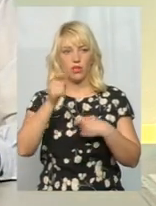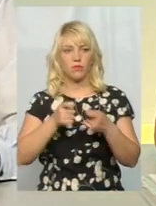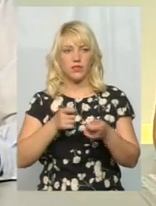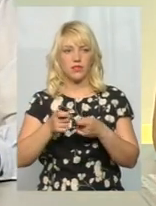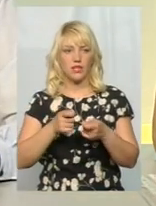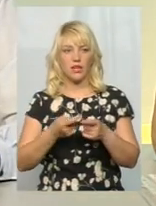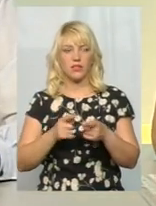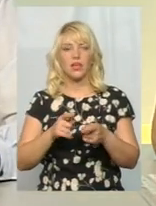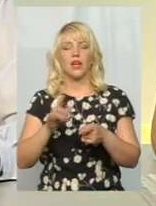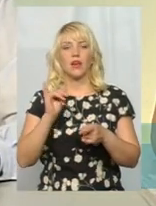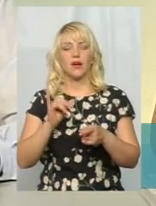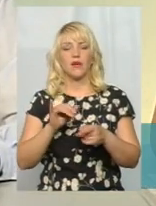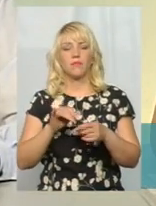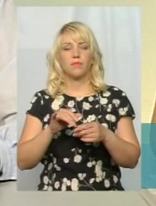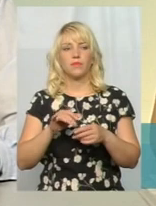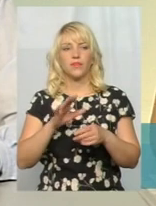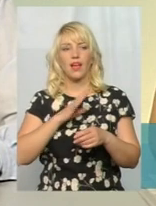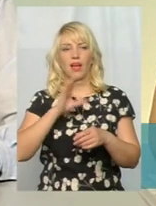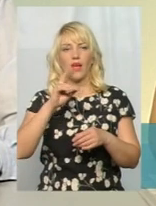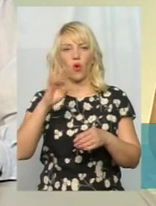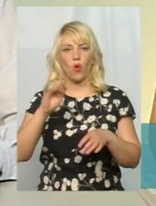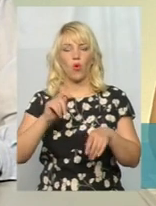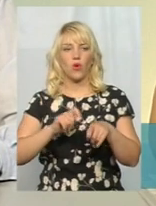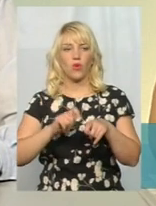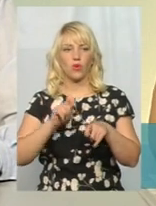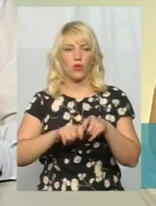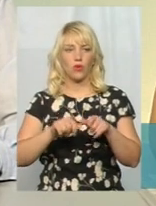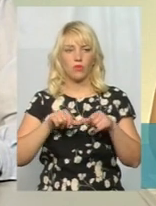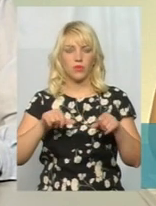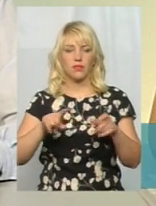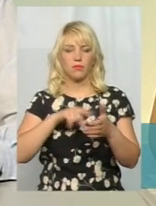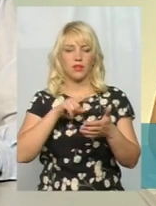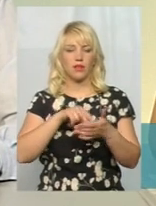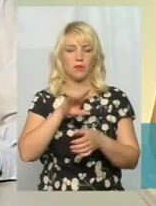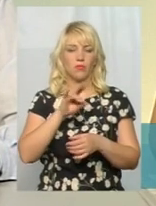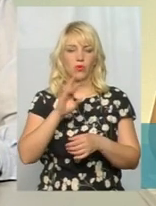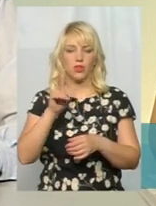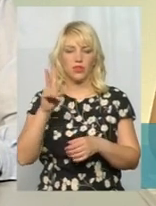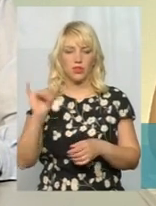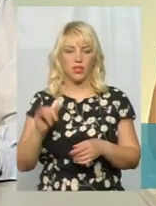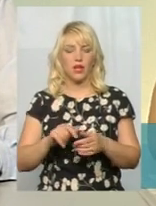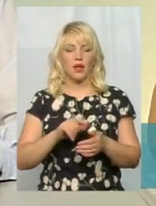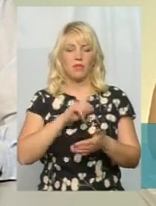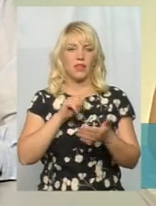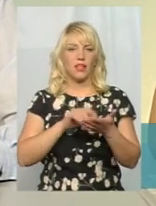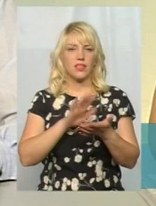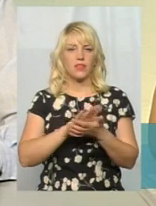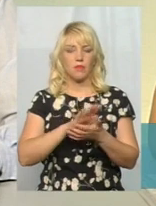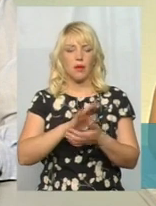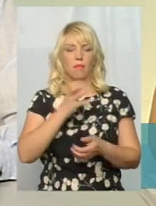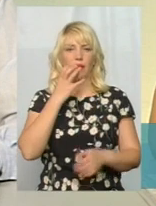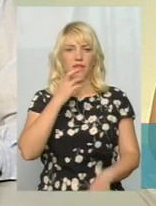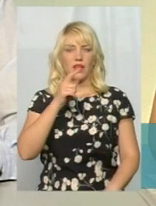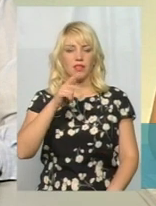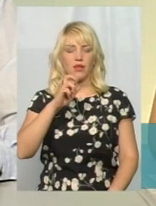активізовано роботу екологічної комісії і питання понінки, питання забруднення Південного Бугу, Меджибіш, ми